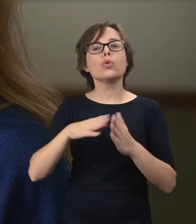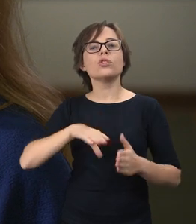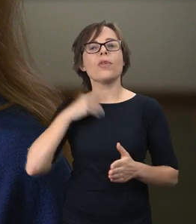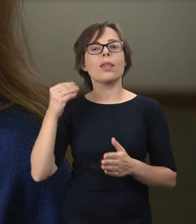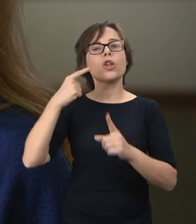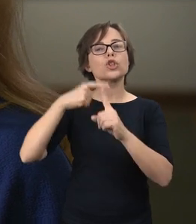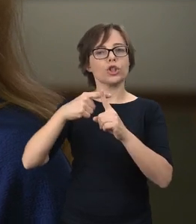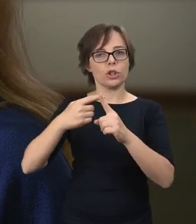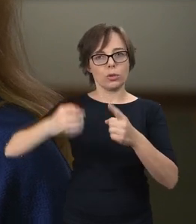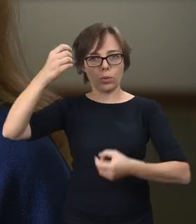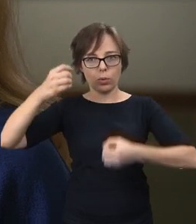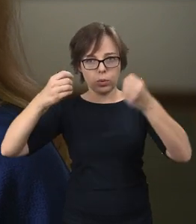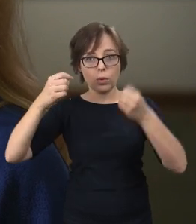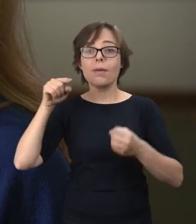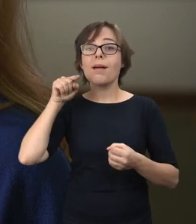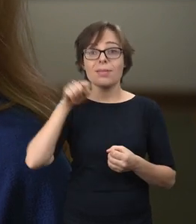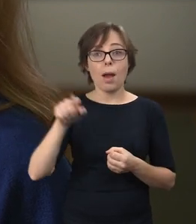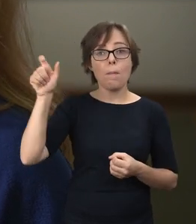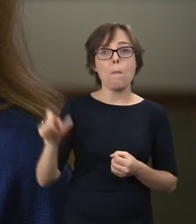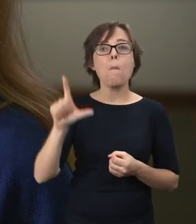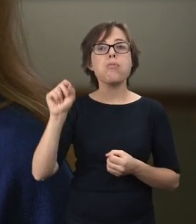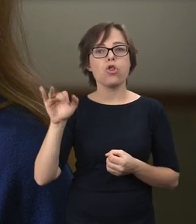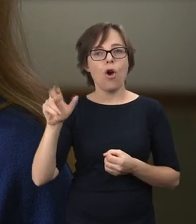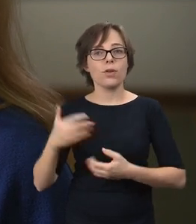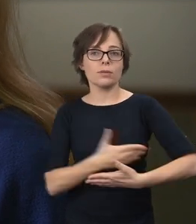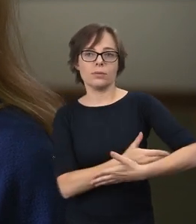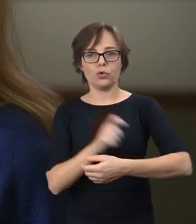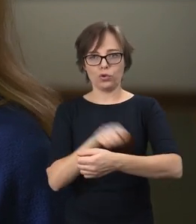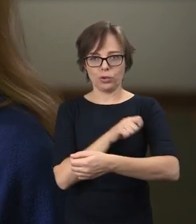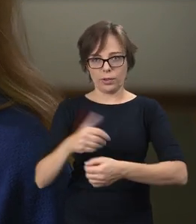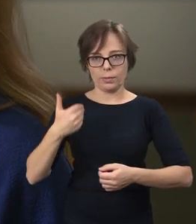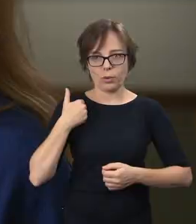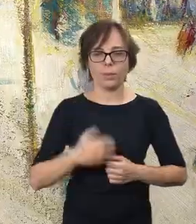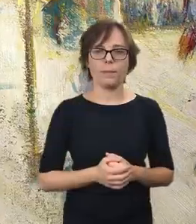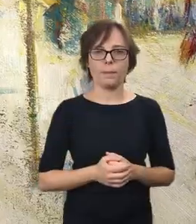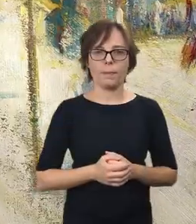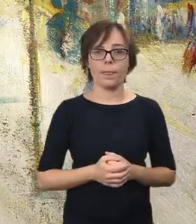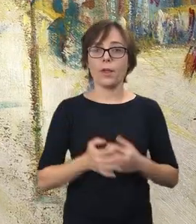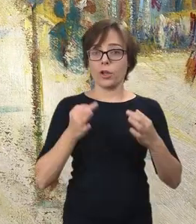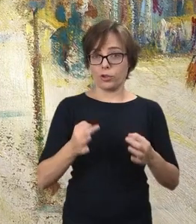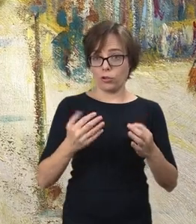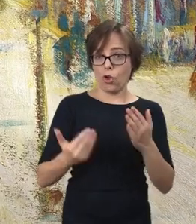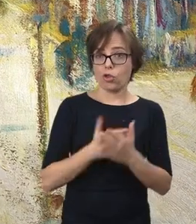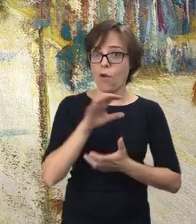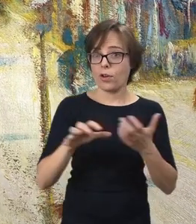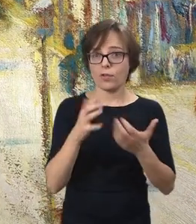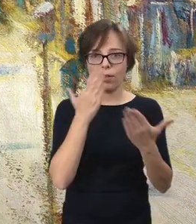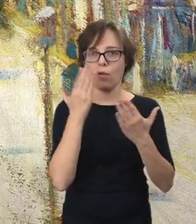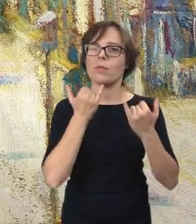Świętego Krzyża, w którym Władysław Podkowiński jako noworodek był chrzczony. Dziś Nowy Świat wygląda trochę inaczej.